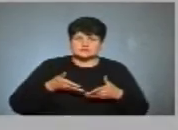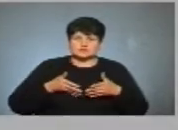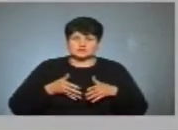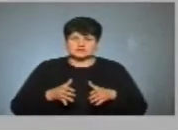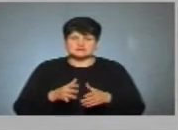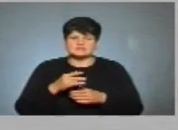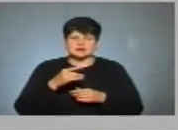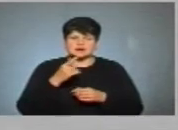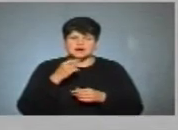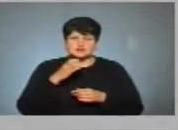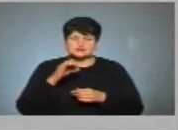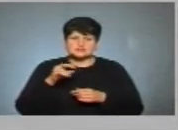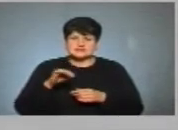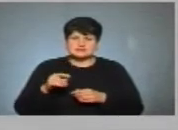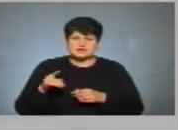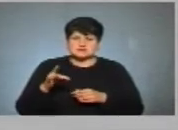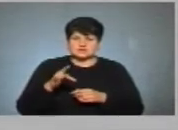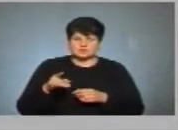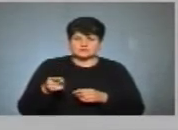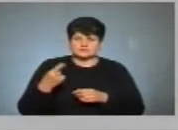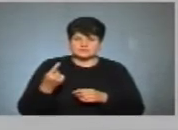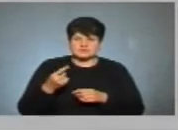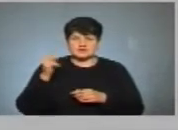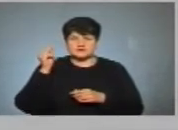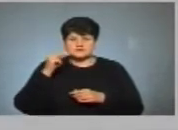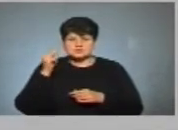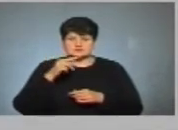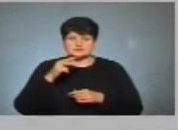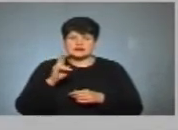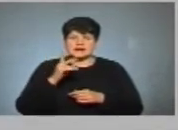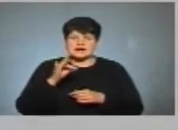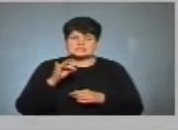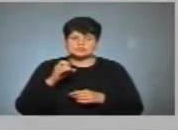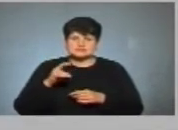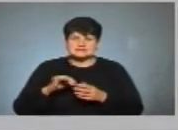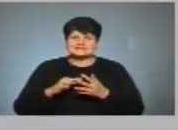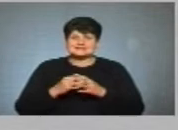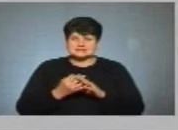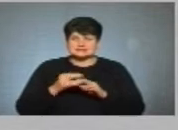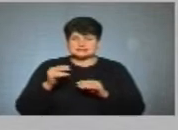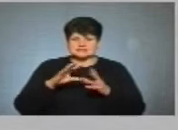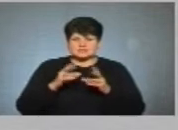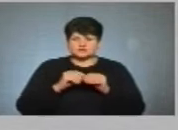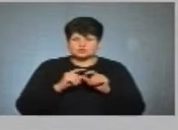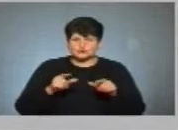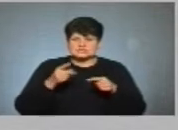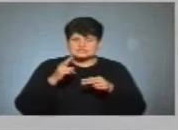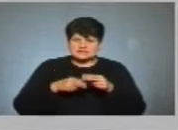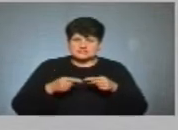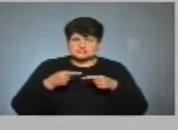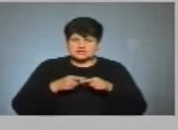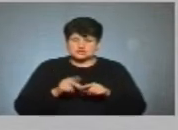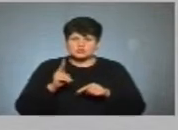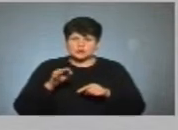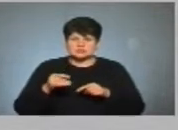Красносільцях з Бараського району на Тернопільщині. Навчався у Красносільській загальноосвітній школі. Закінчив технічний коледж